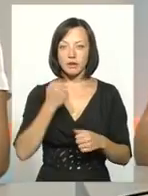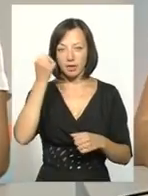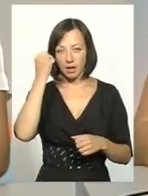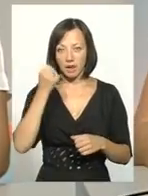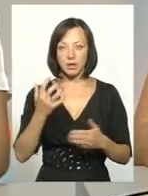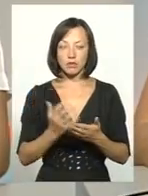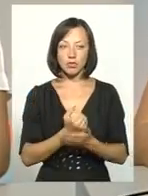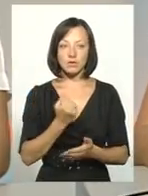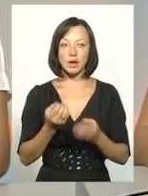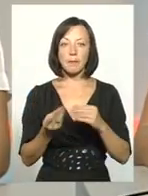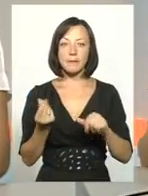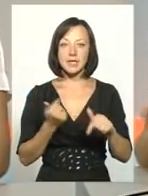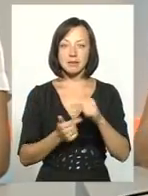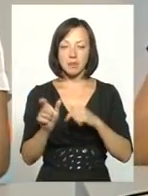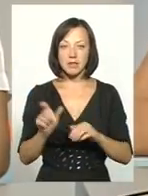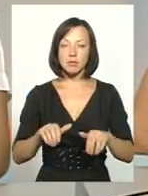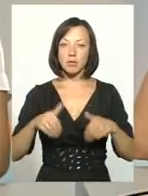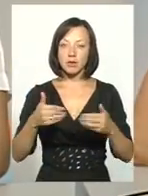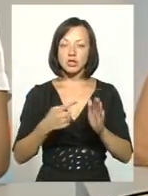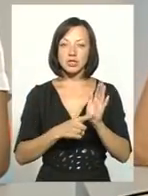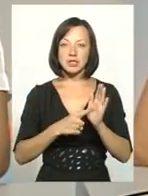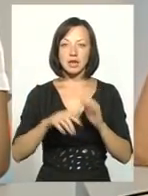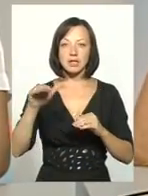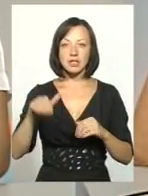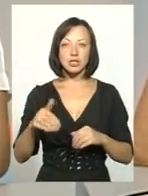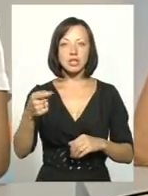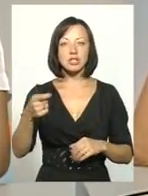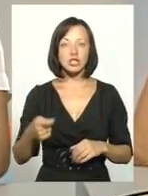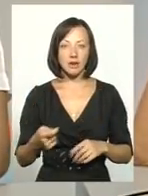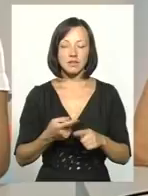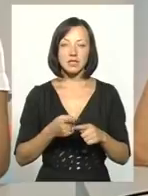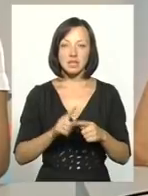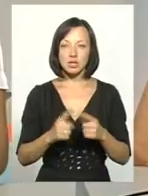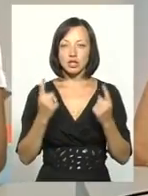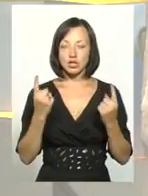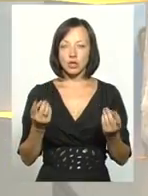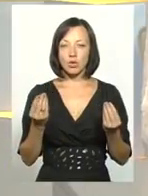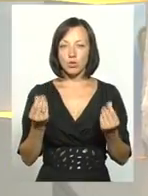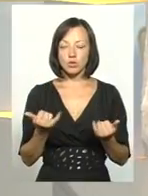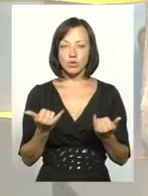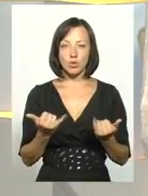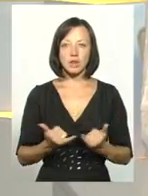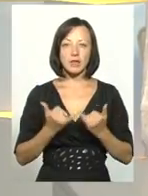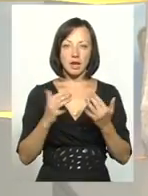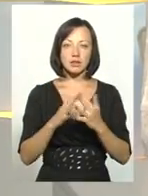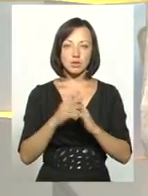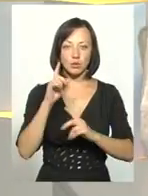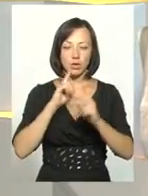знайшовся підприємець, який запропонував на 60 тисяч дешевше. І це значні кошти сьогодні для сільської ради.